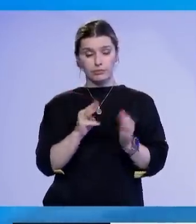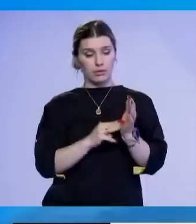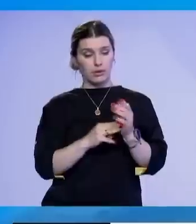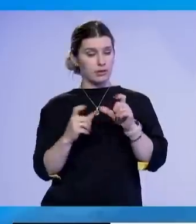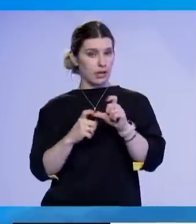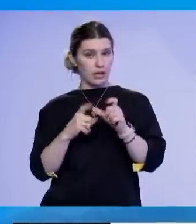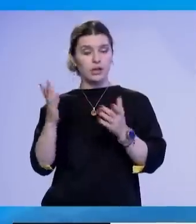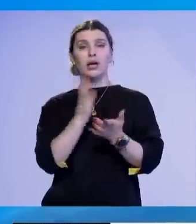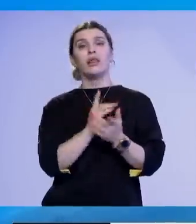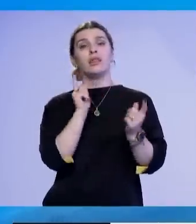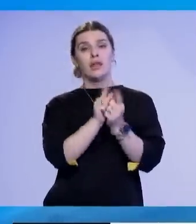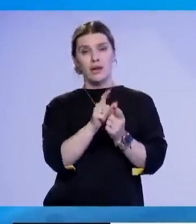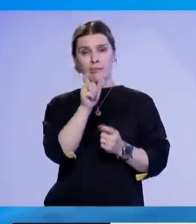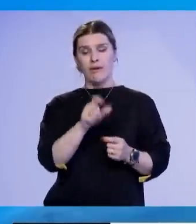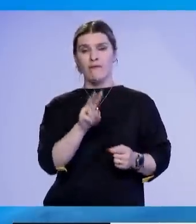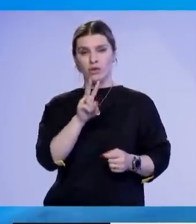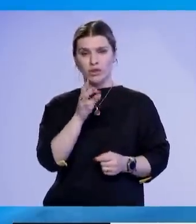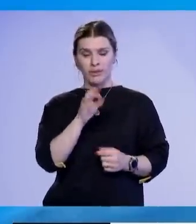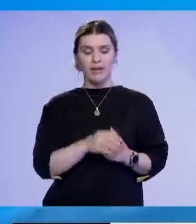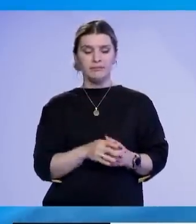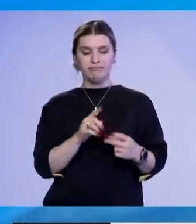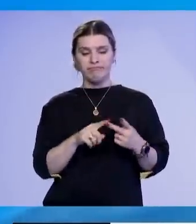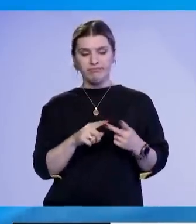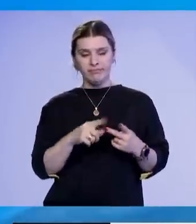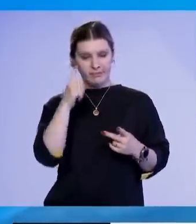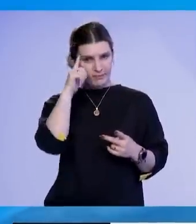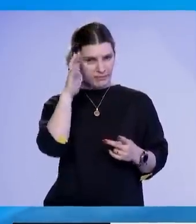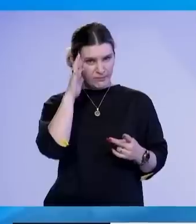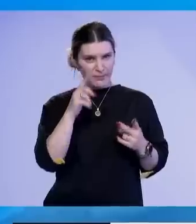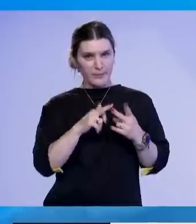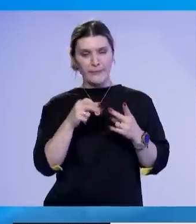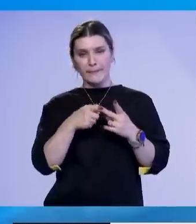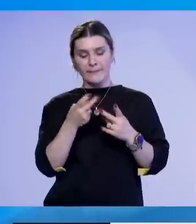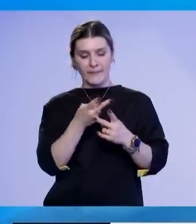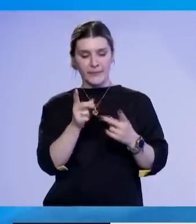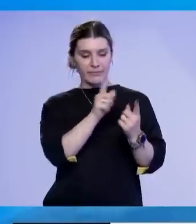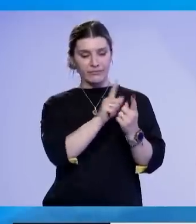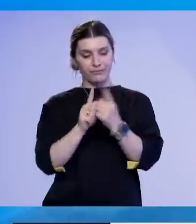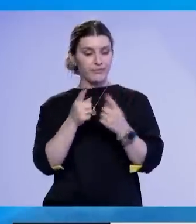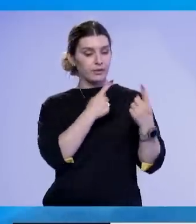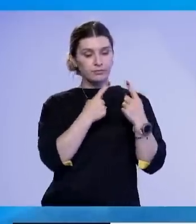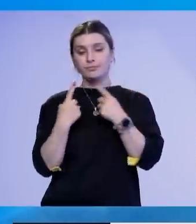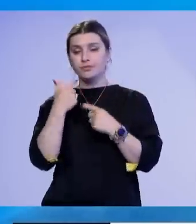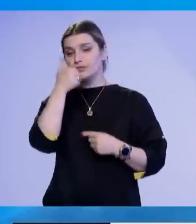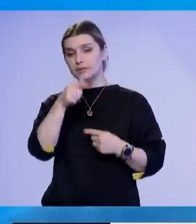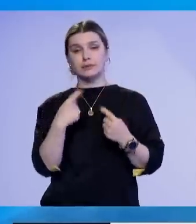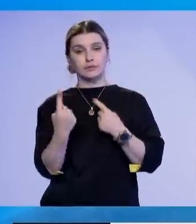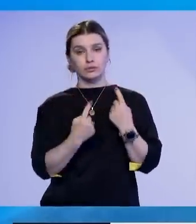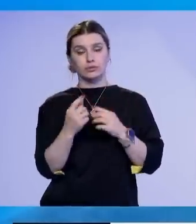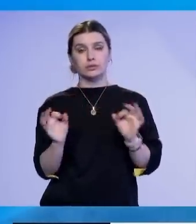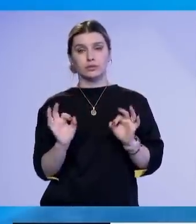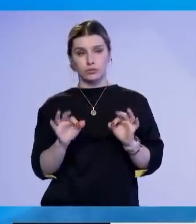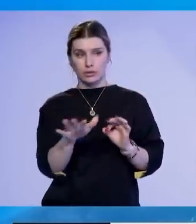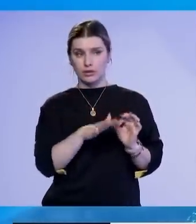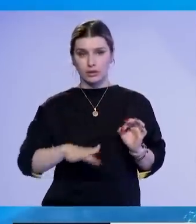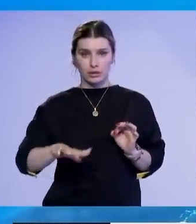Krerët e vendit presidentën Vjosa Osmani e kryeministrin Albin Kurti. Gja takimeve është diskutuar situatës së siguriz